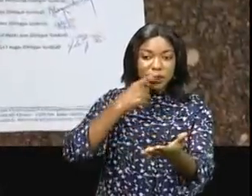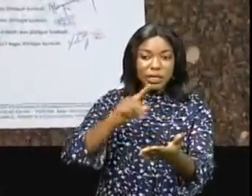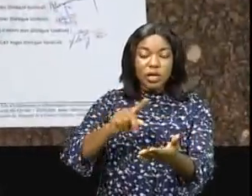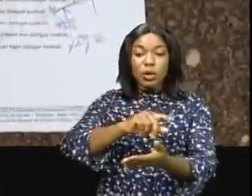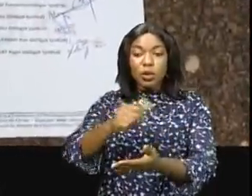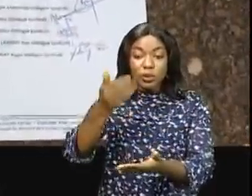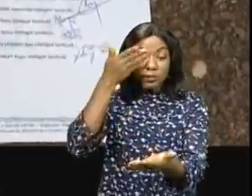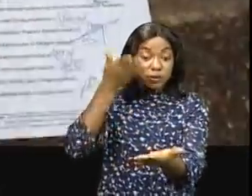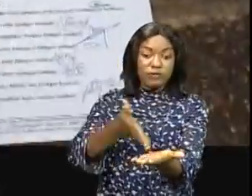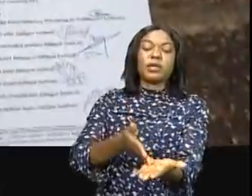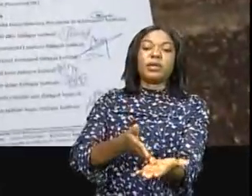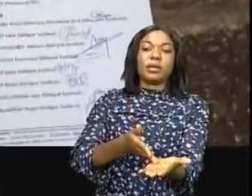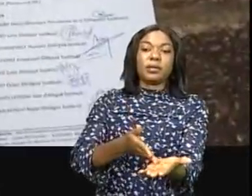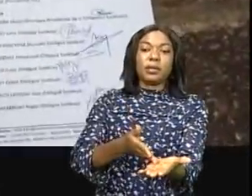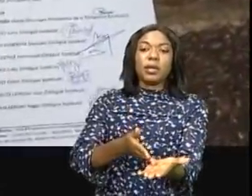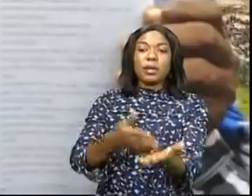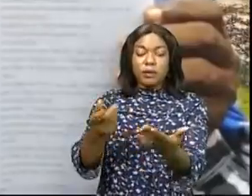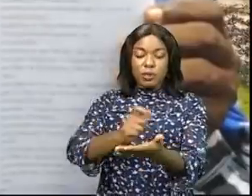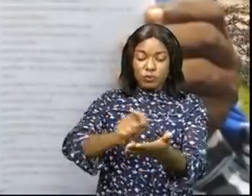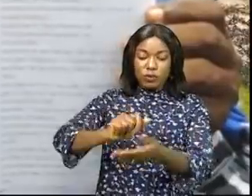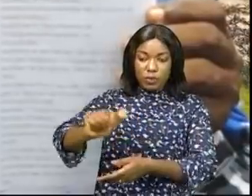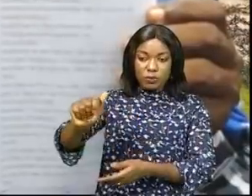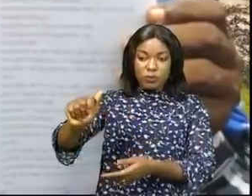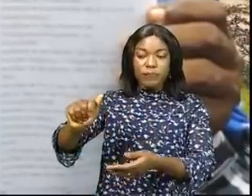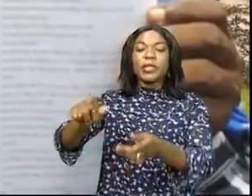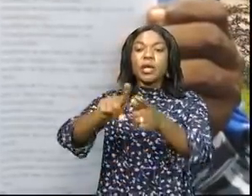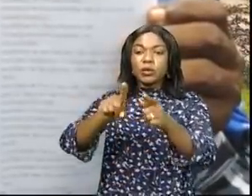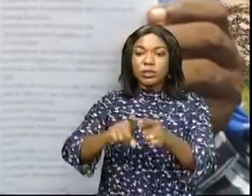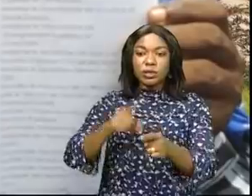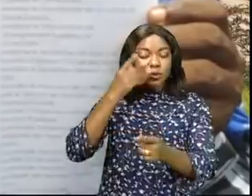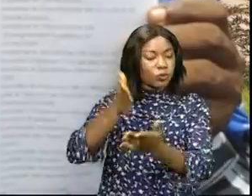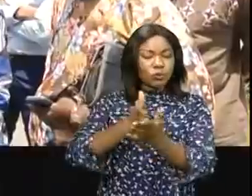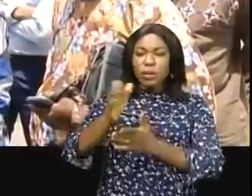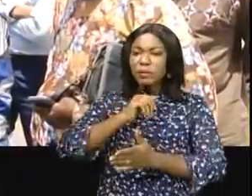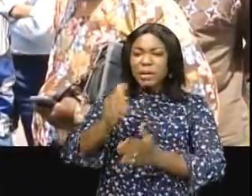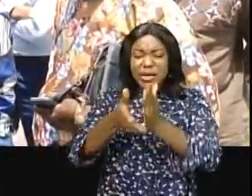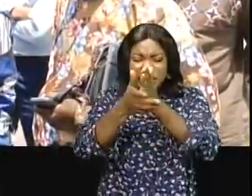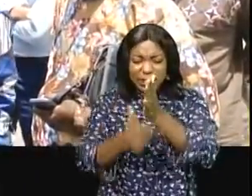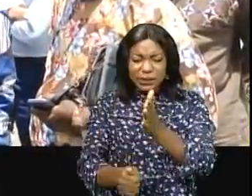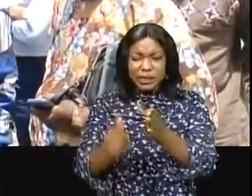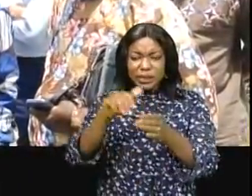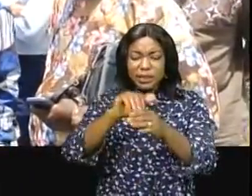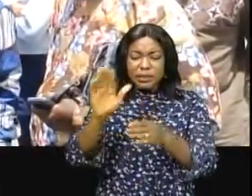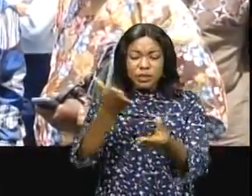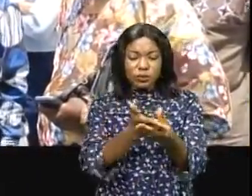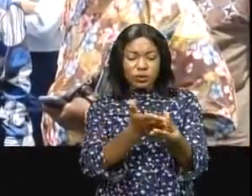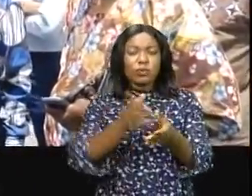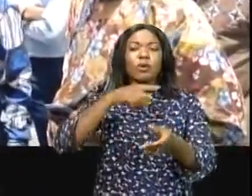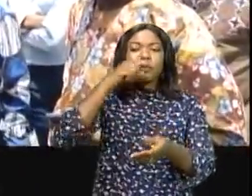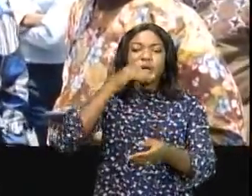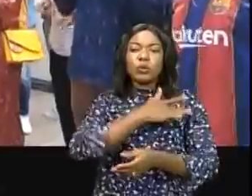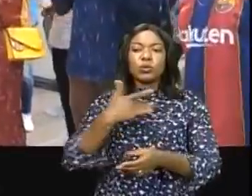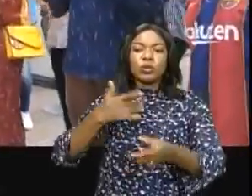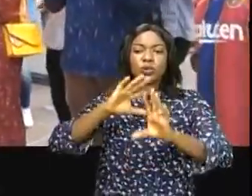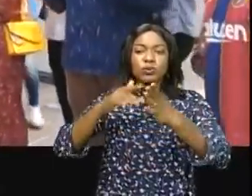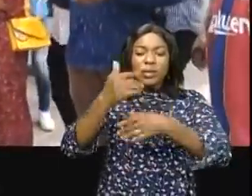Les preuves de leur désistement sont là par écrit pour ainsi dire donc qu'ils n'ont pas droit ni qualité dans ces dossiers pour parler au nom